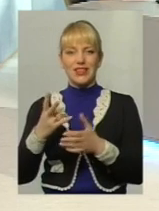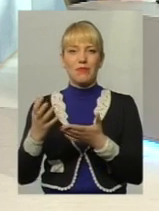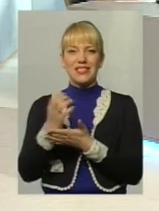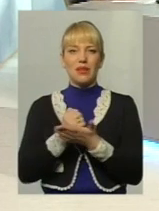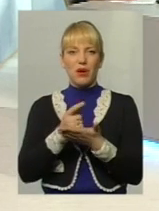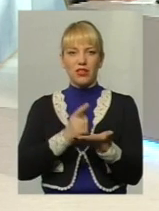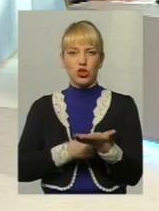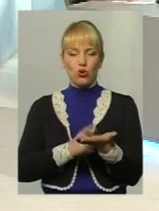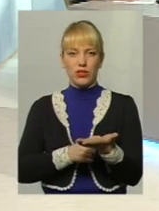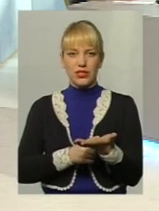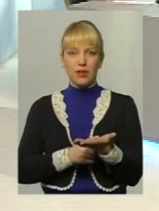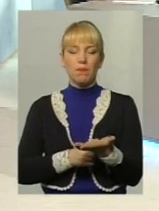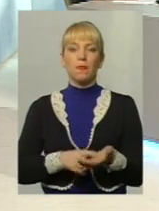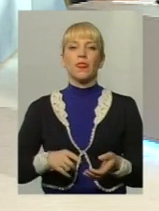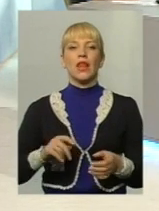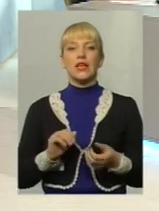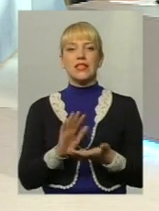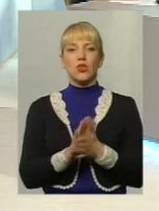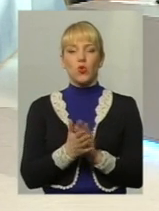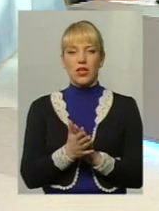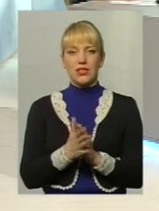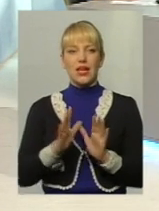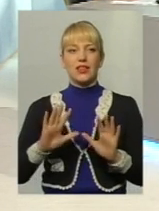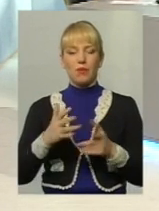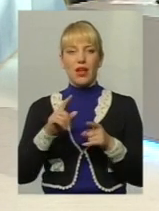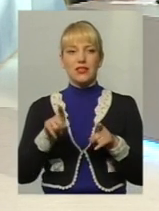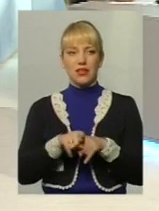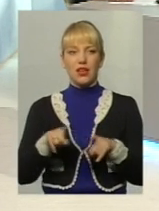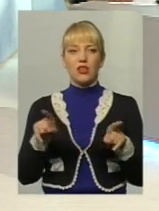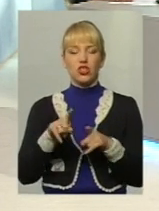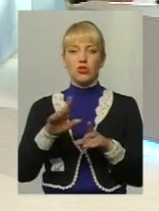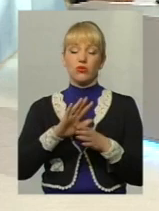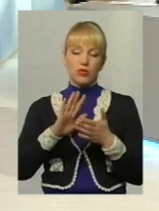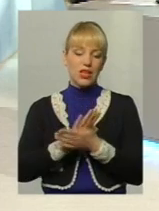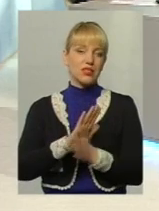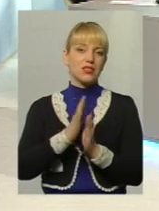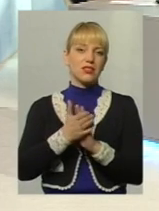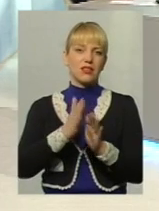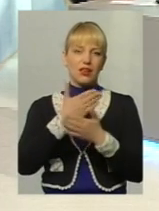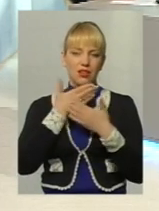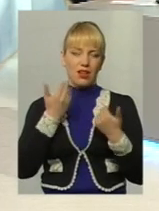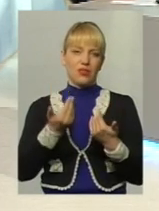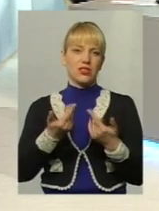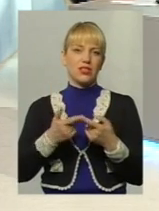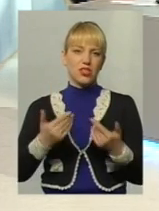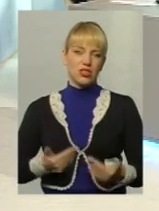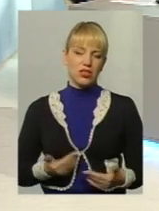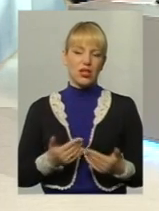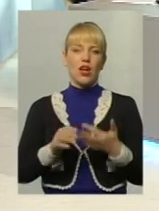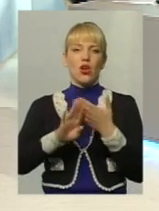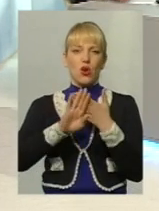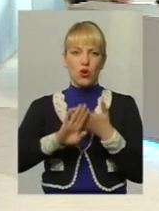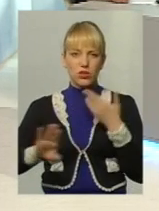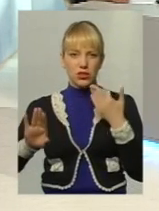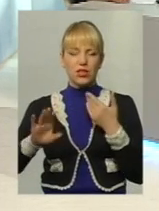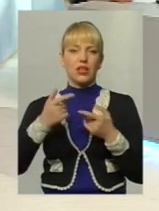Скажіть, будь ласка, ситуація трапляється така, що не склалося життя, роз'їхалися, розлетілись, а